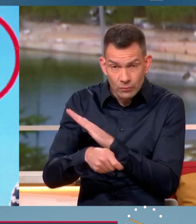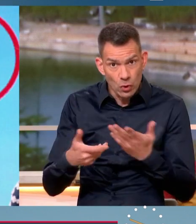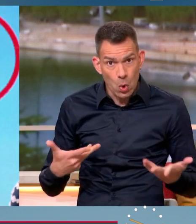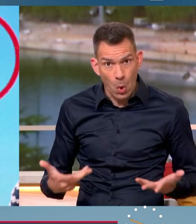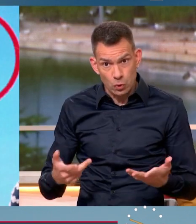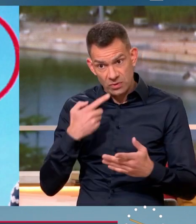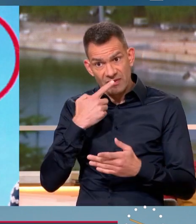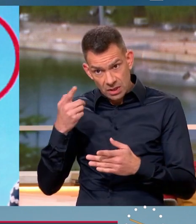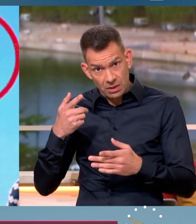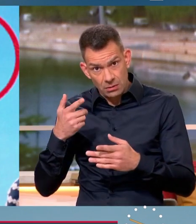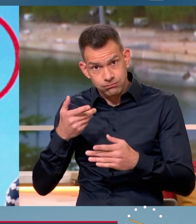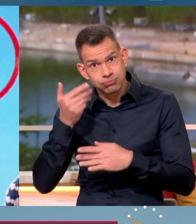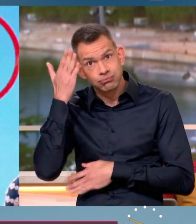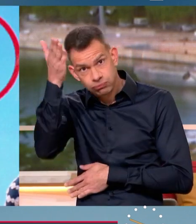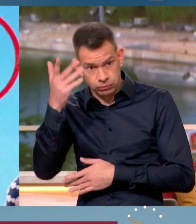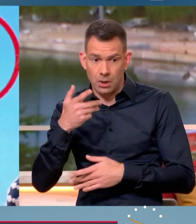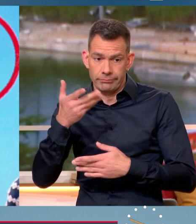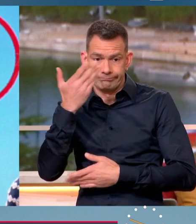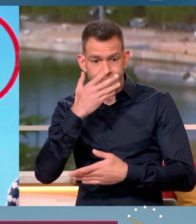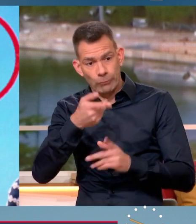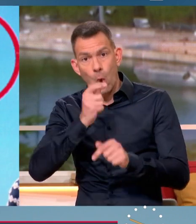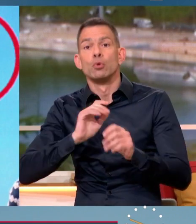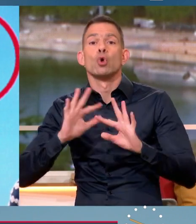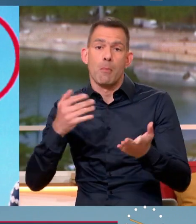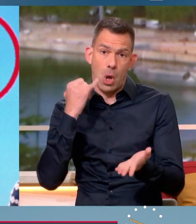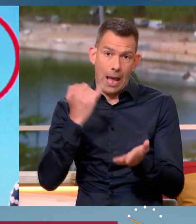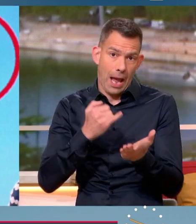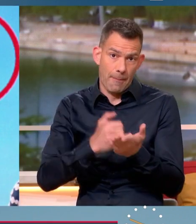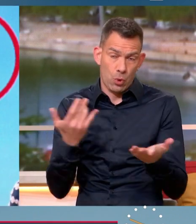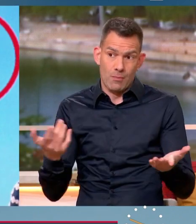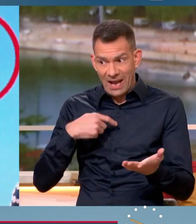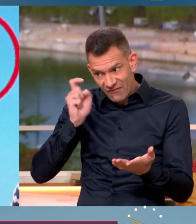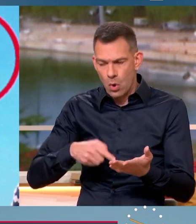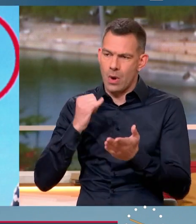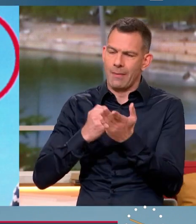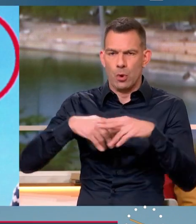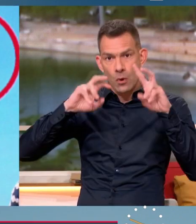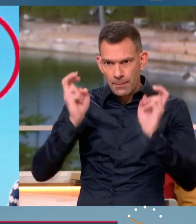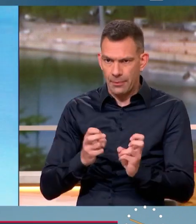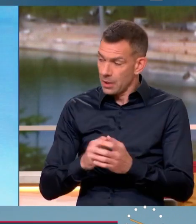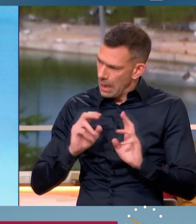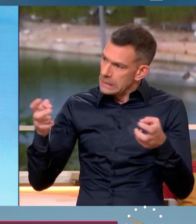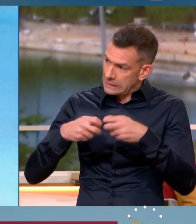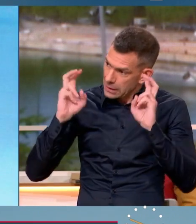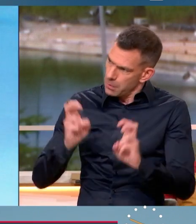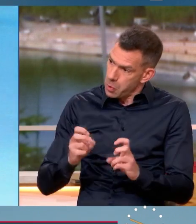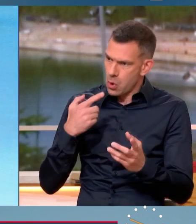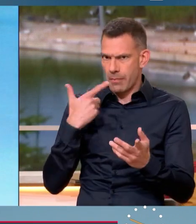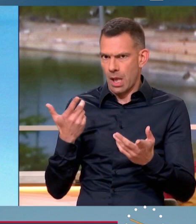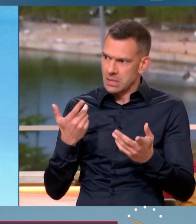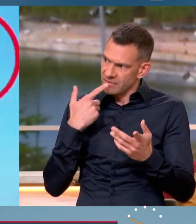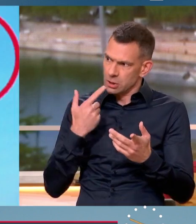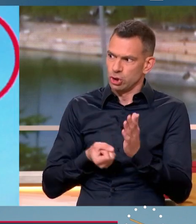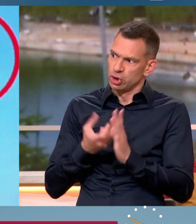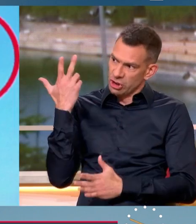sont les impôts de demain. Ce que nous préférons, c'est le courage de baisser les impôts. Baisser les taxes, coûte cher aussi aux finances publiques. Ça